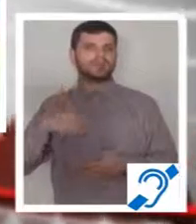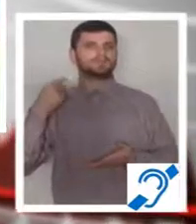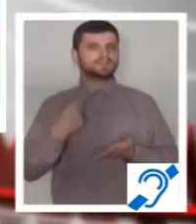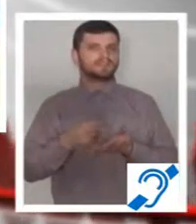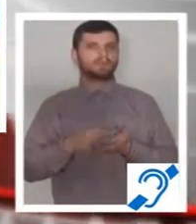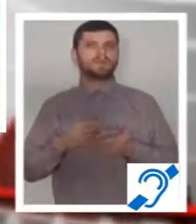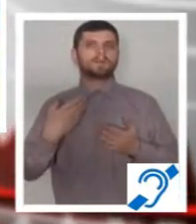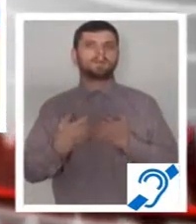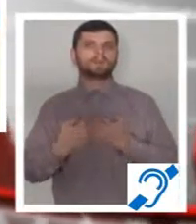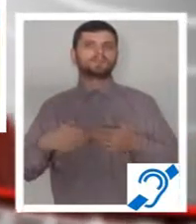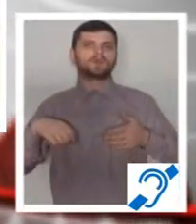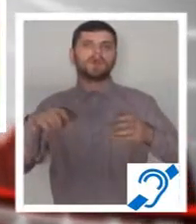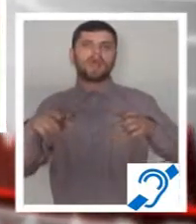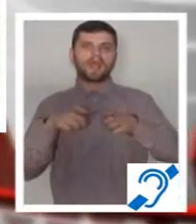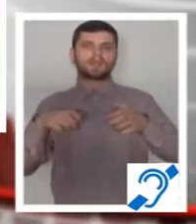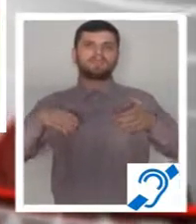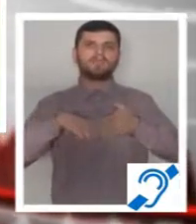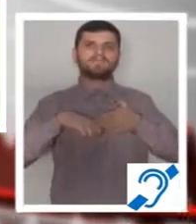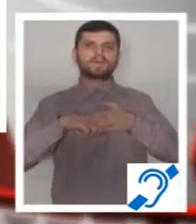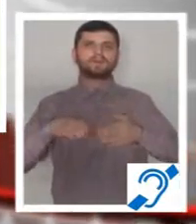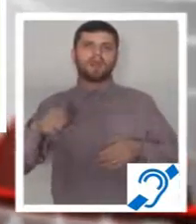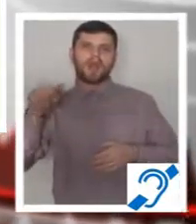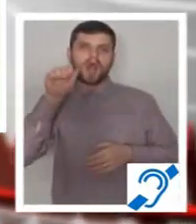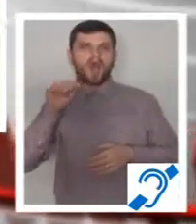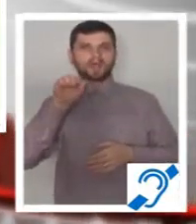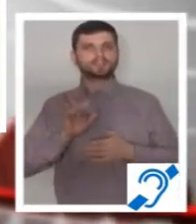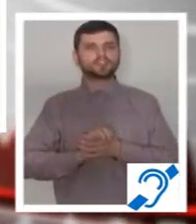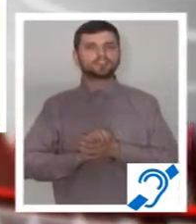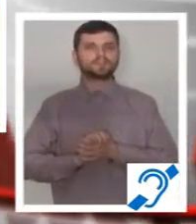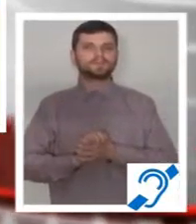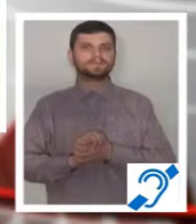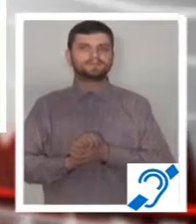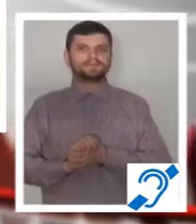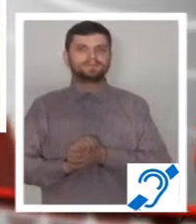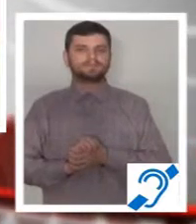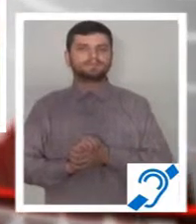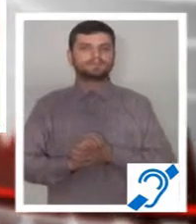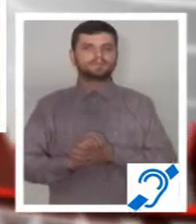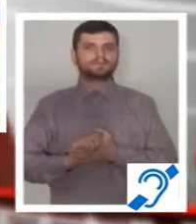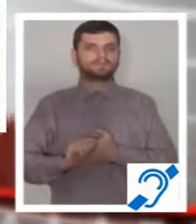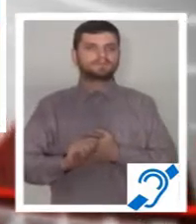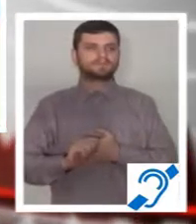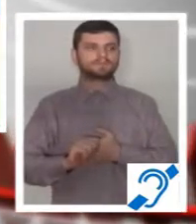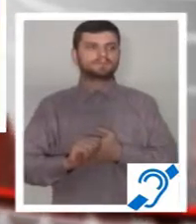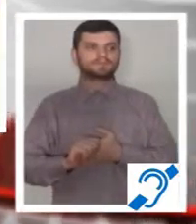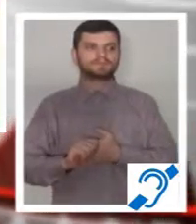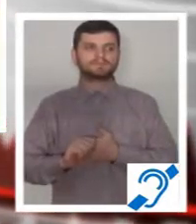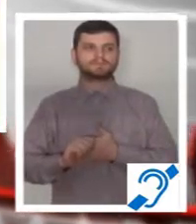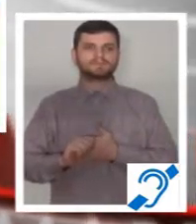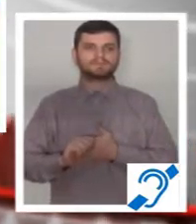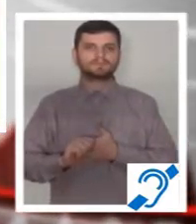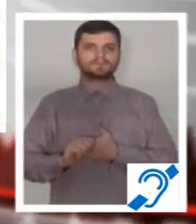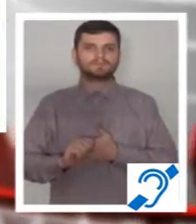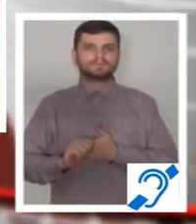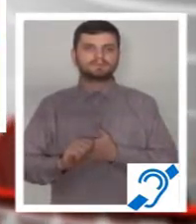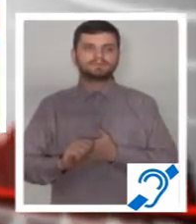ca în Amorția. Acum, unul dintre jucători de trancători cu origență pro, se bubă de echipă